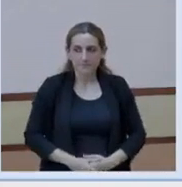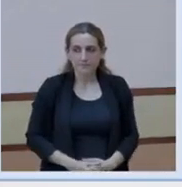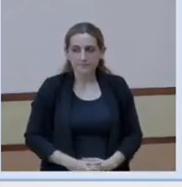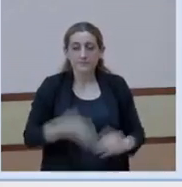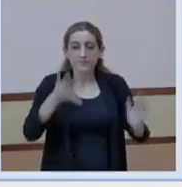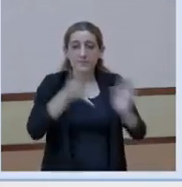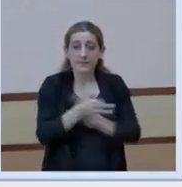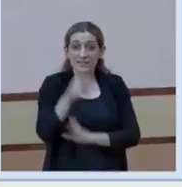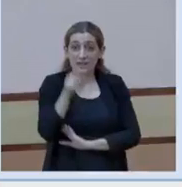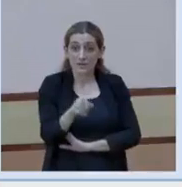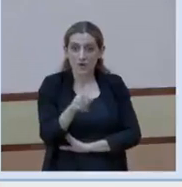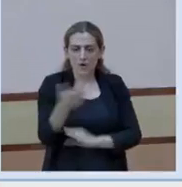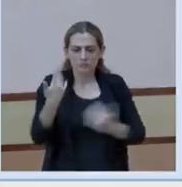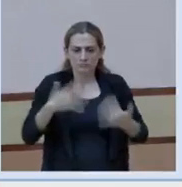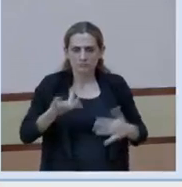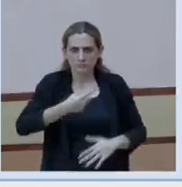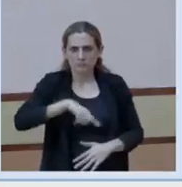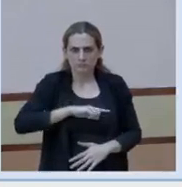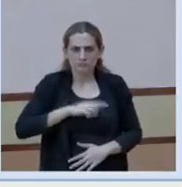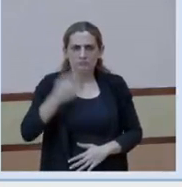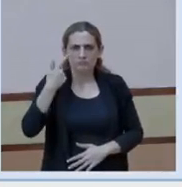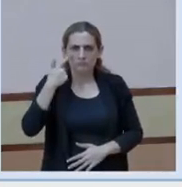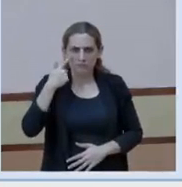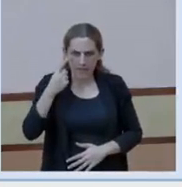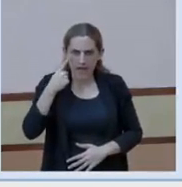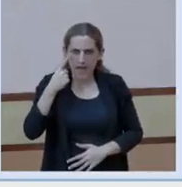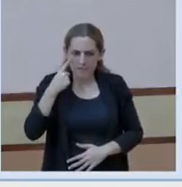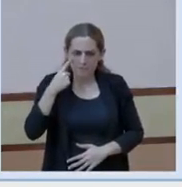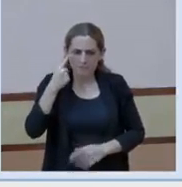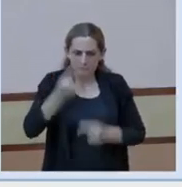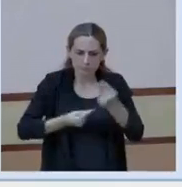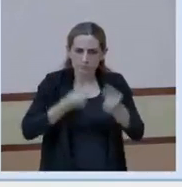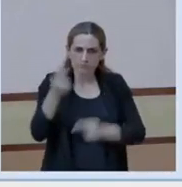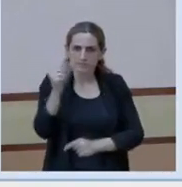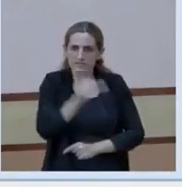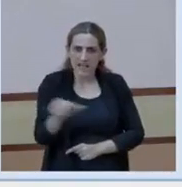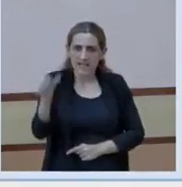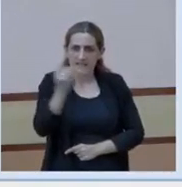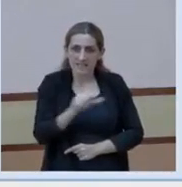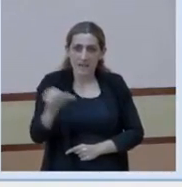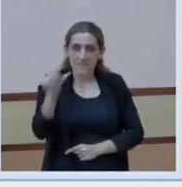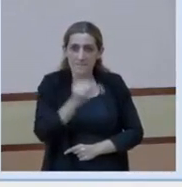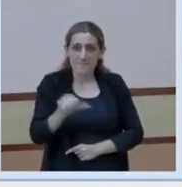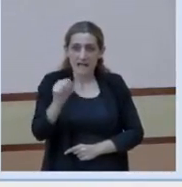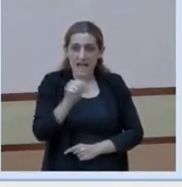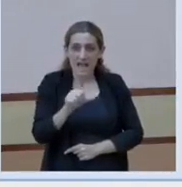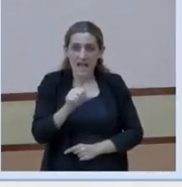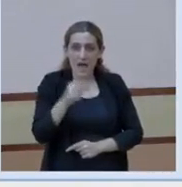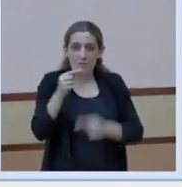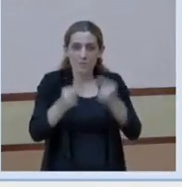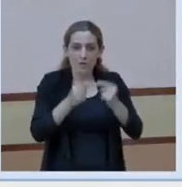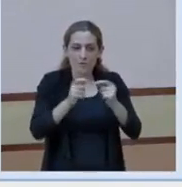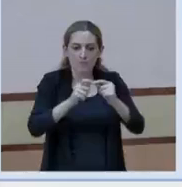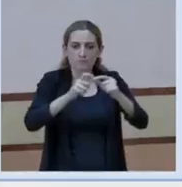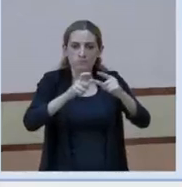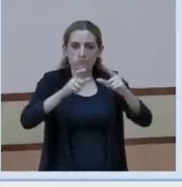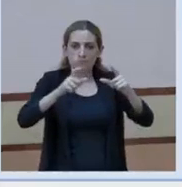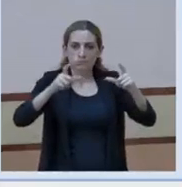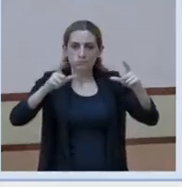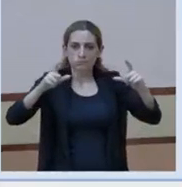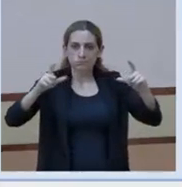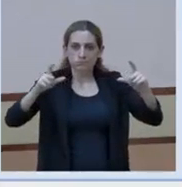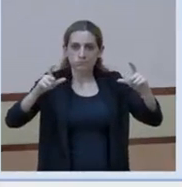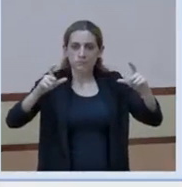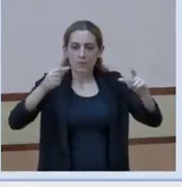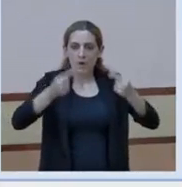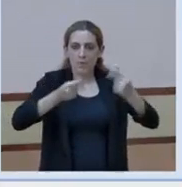veiem que cada setmana aquesta franja que ja té el color sòlid ja va ocupant